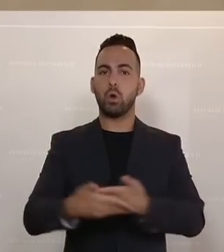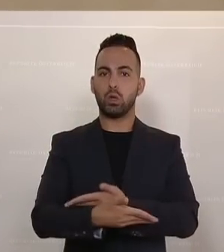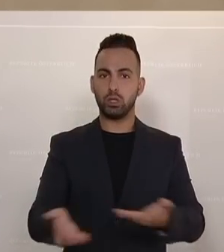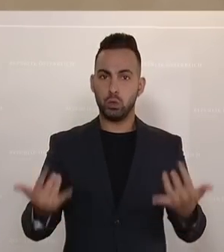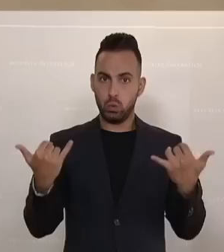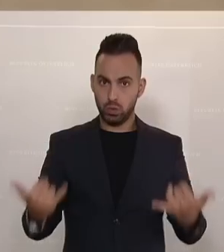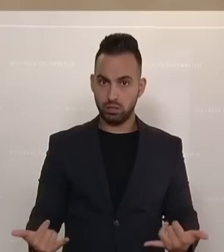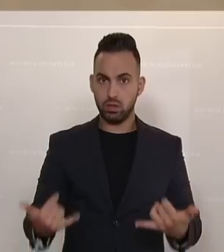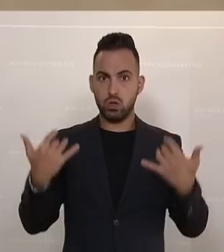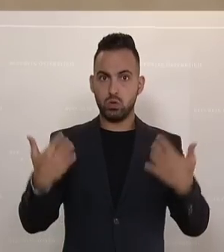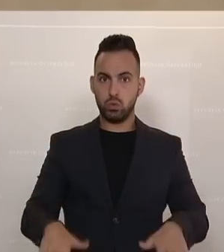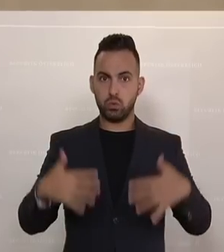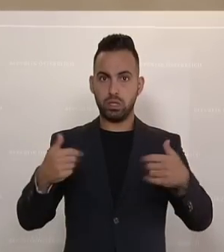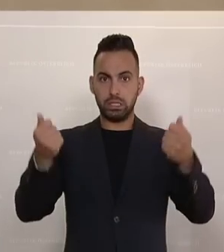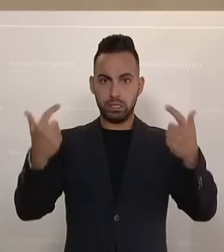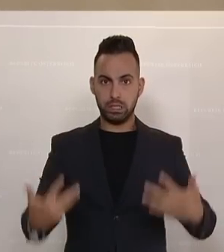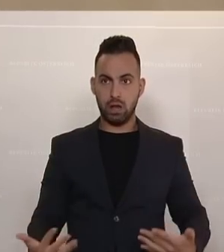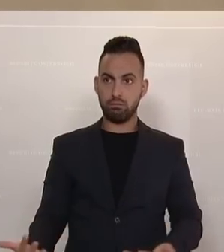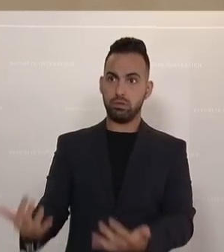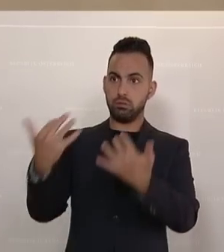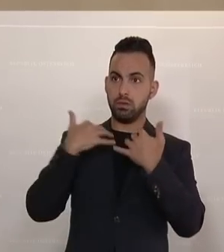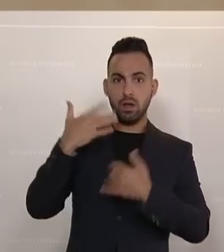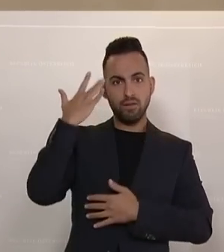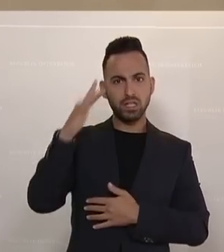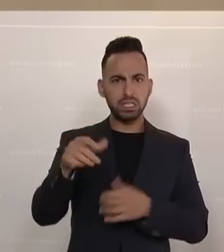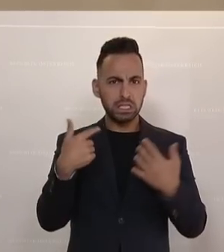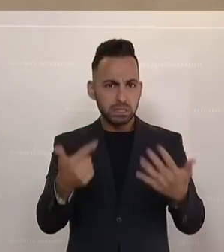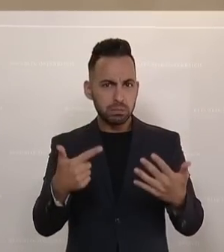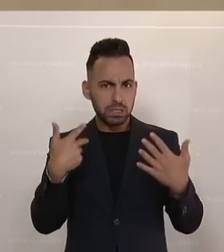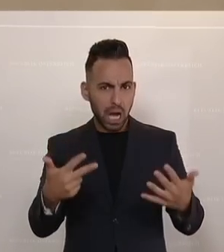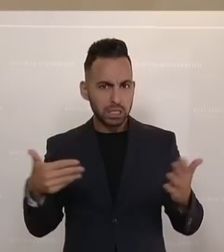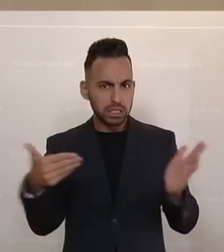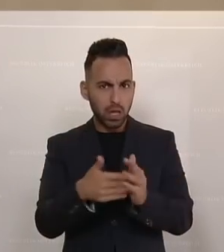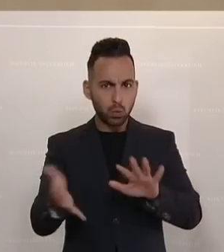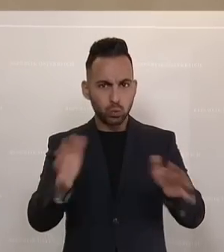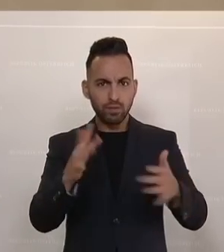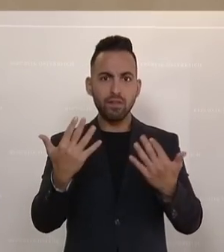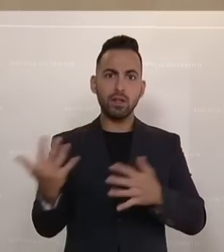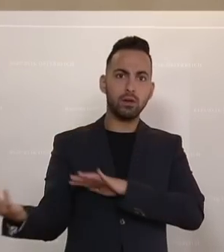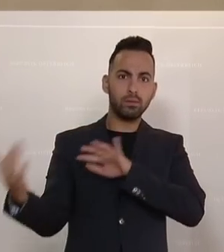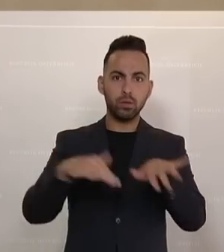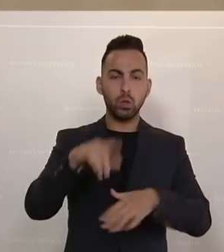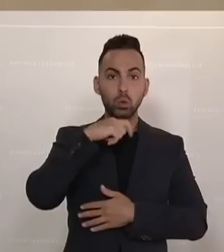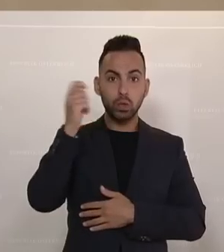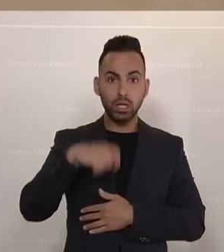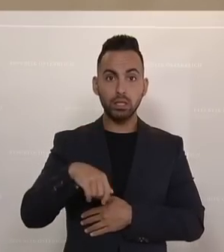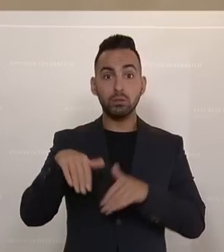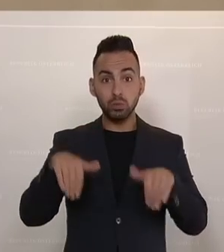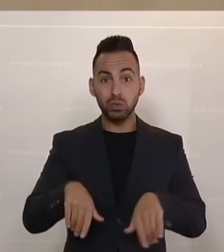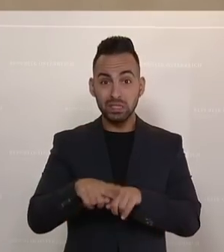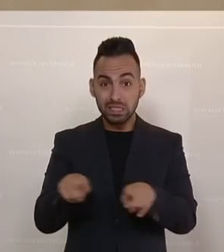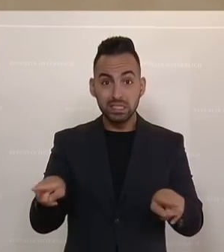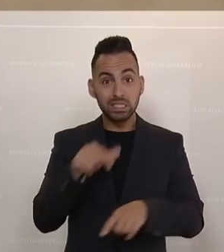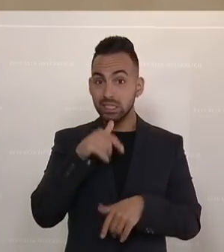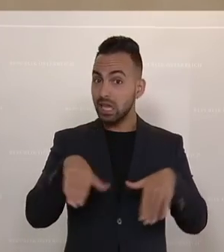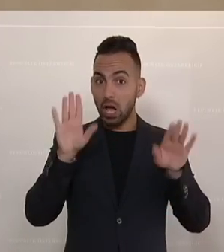auch eine erhebliche Zahl da. Ich weiß jetzt nicht genau, 70.000, 80.000, aber wie viele gerade da sind. Die Ukrainer, muss man sagen, die nicht